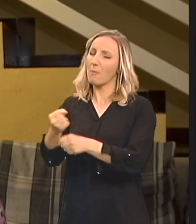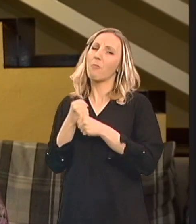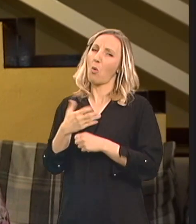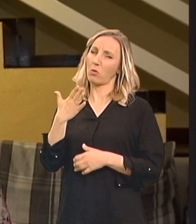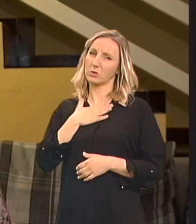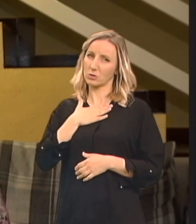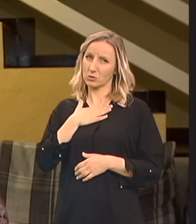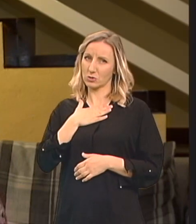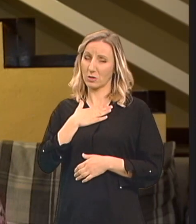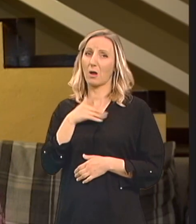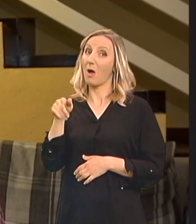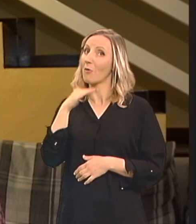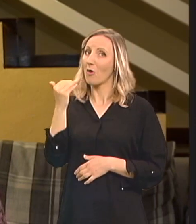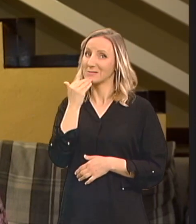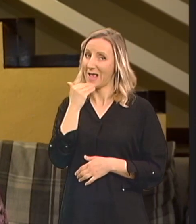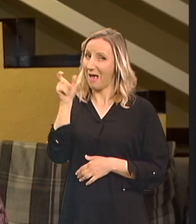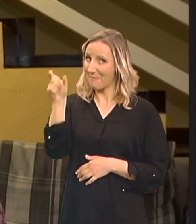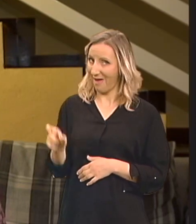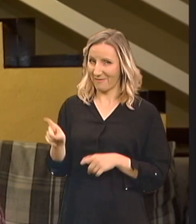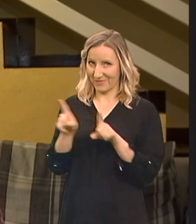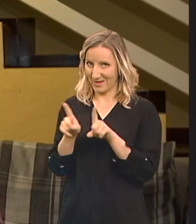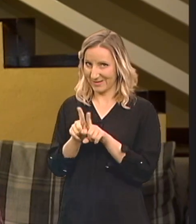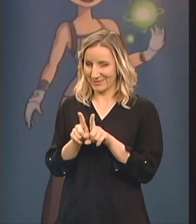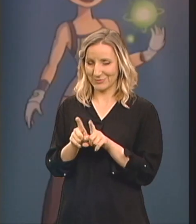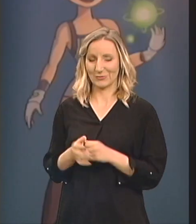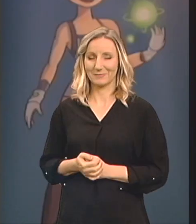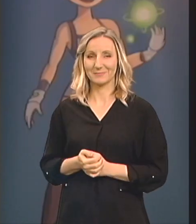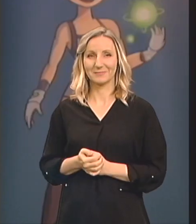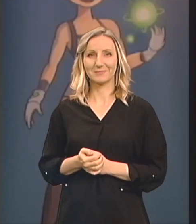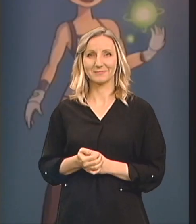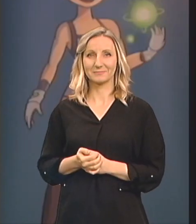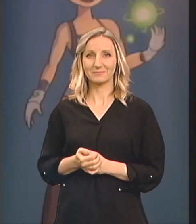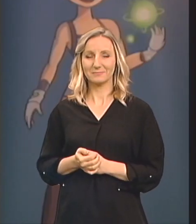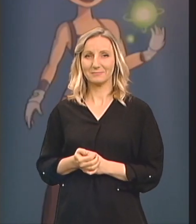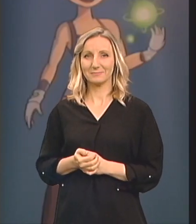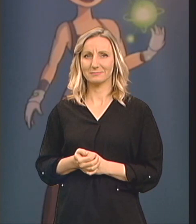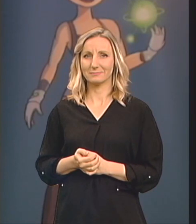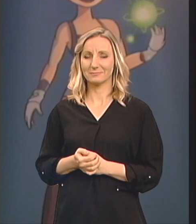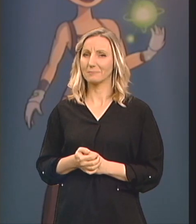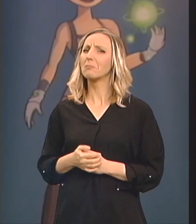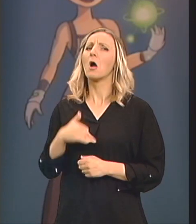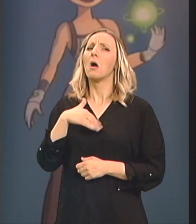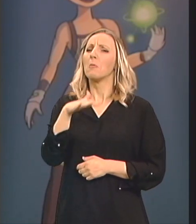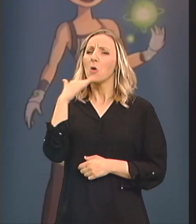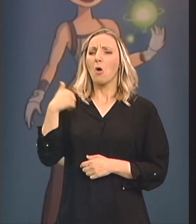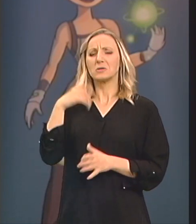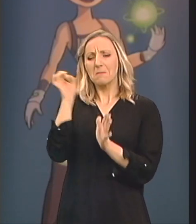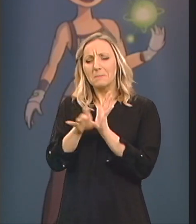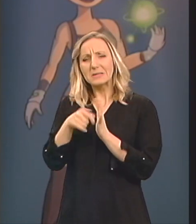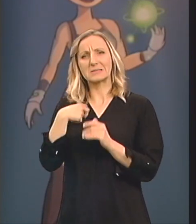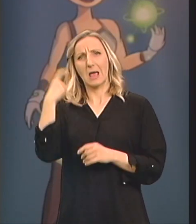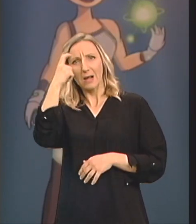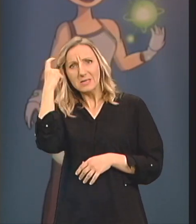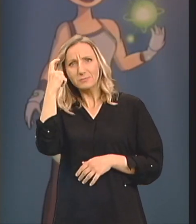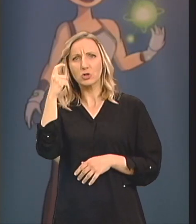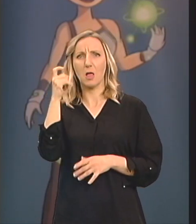zabavna Izuzetno zabavna osoba Dosta sam brza u razmišljanjima I postupcima To bih